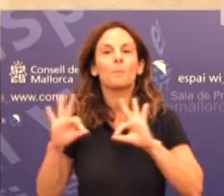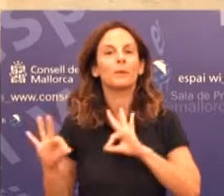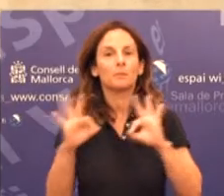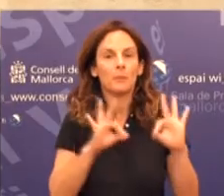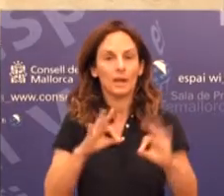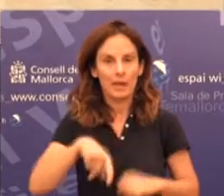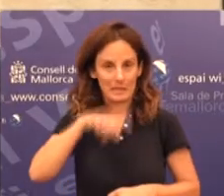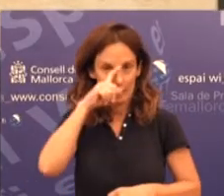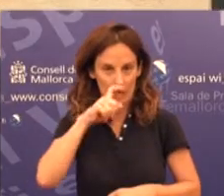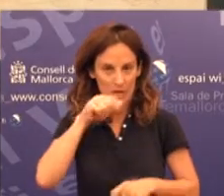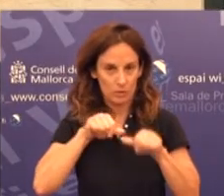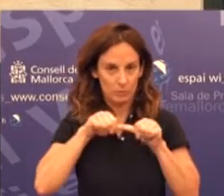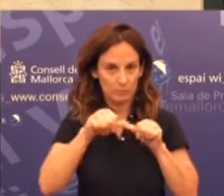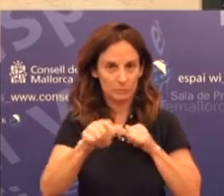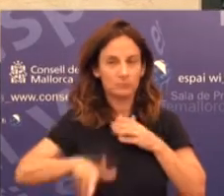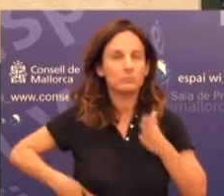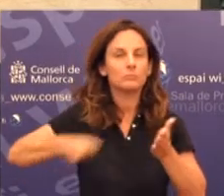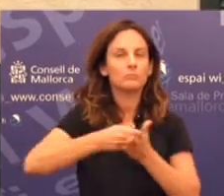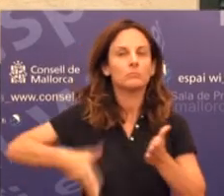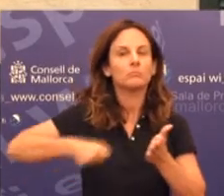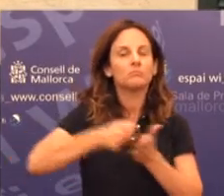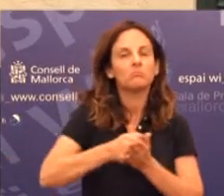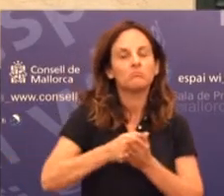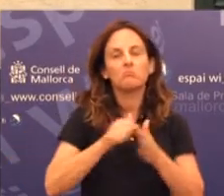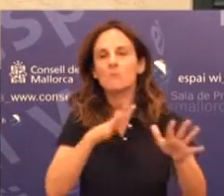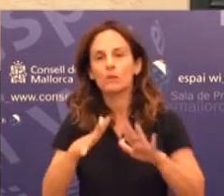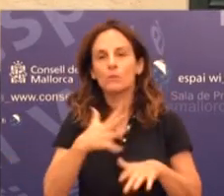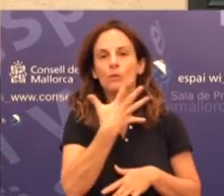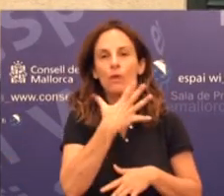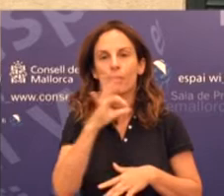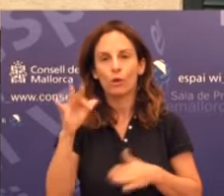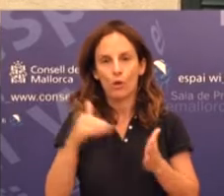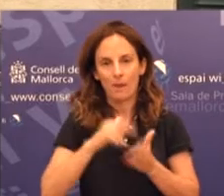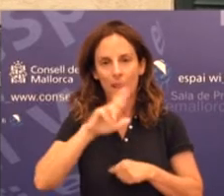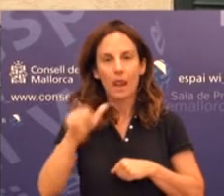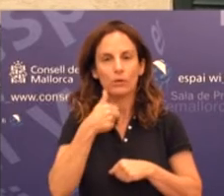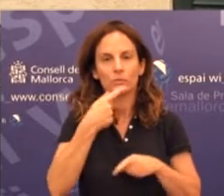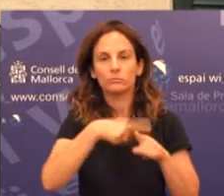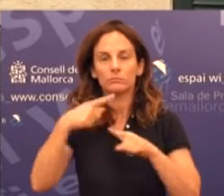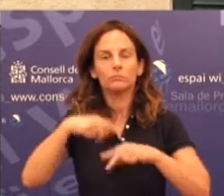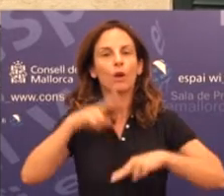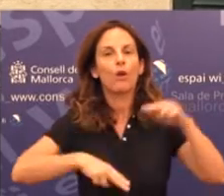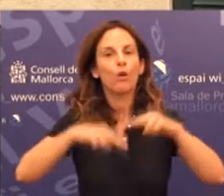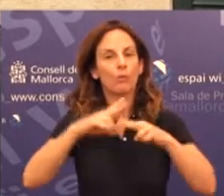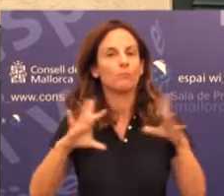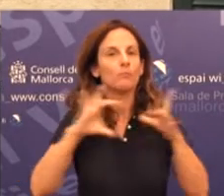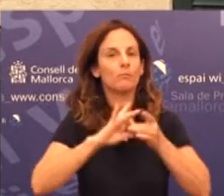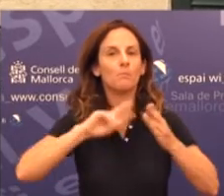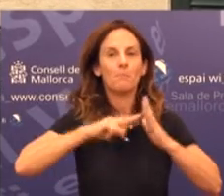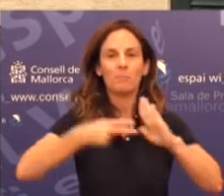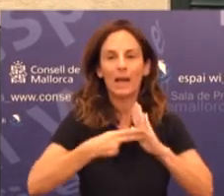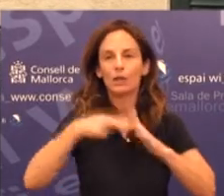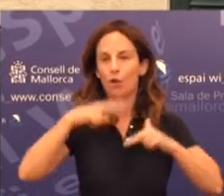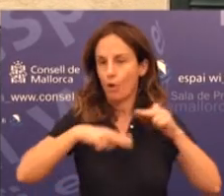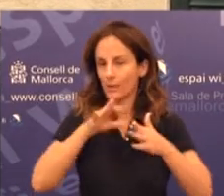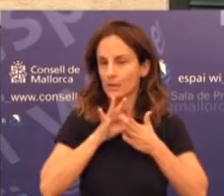Està previst enguany fer unes inversions al voltant d'uns 100-100.000 euros en distintes obres, despla d'obres i serveis. S'han de